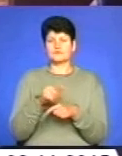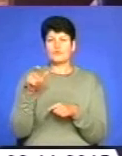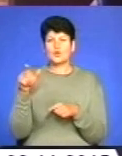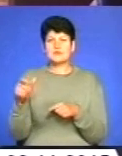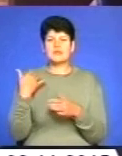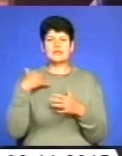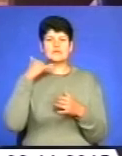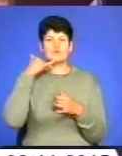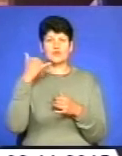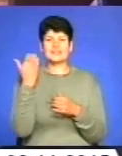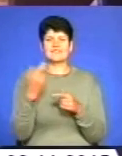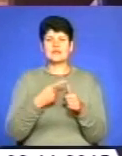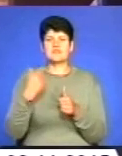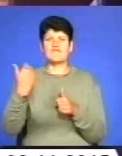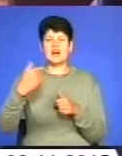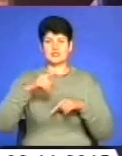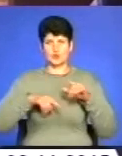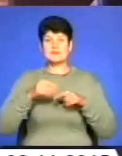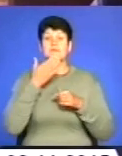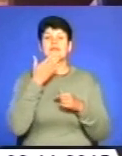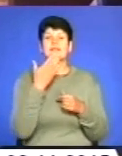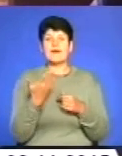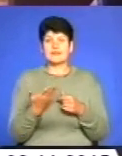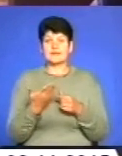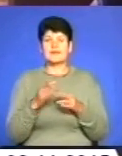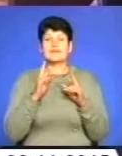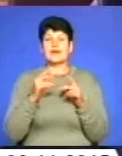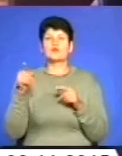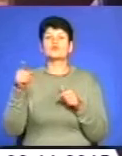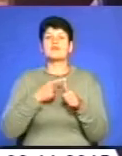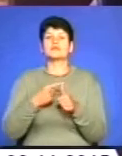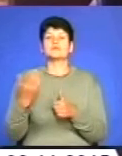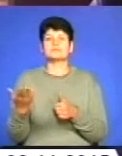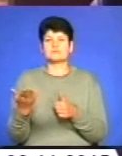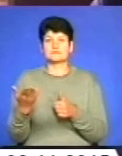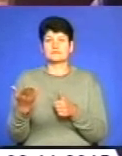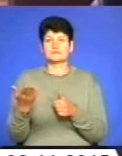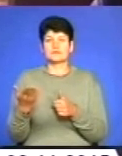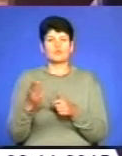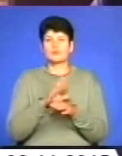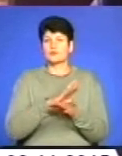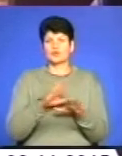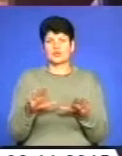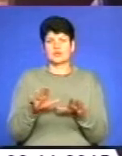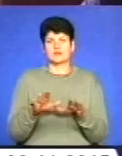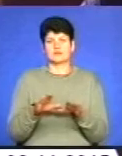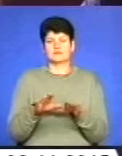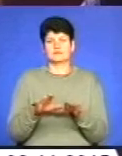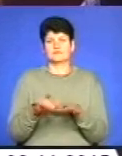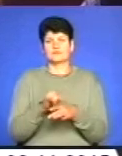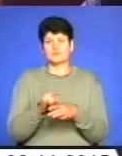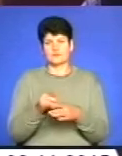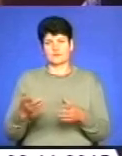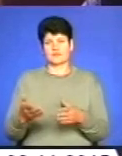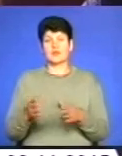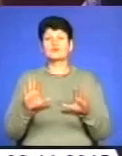телефонують від імені ваших родичів, спитайте, як його звуть, щоб не стати жертвою шахраїв. Якщо ж ви